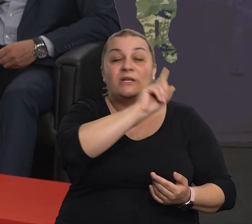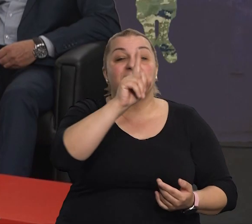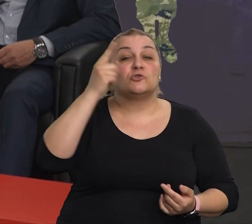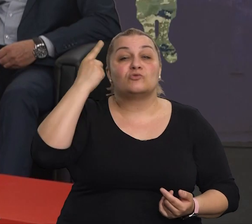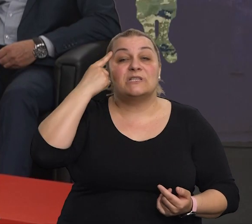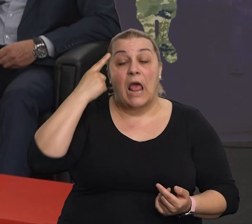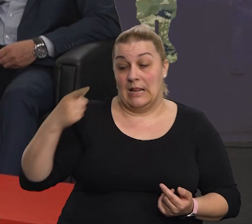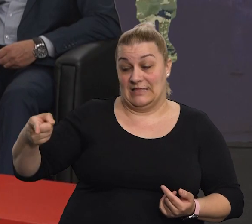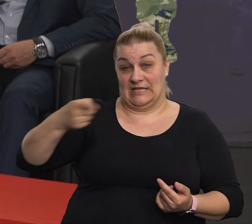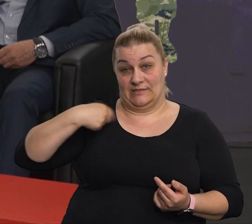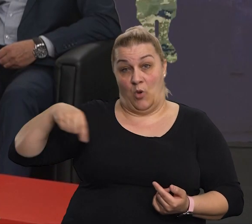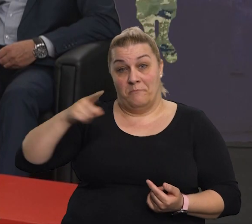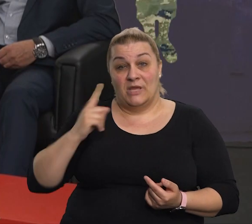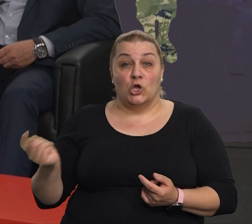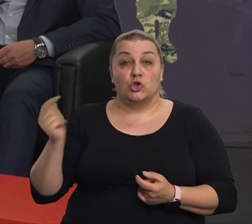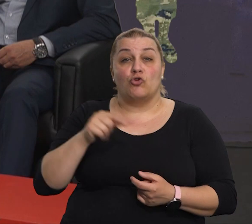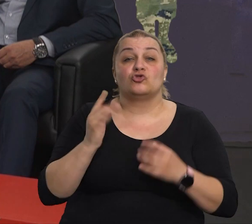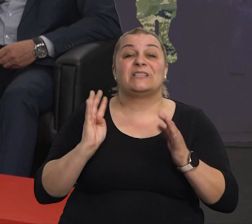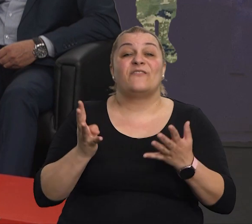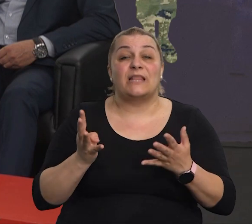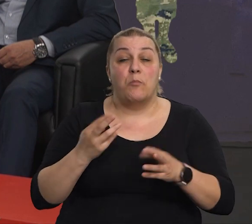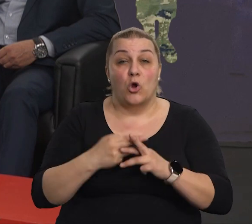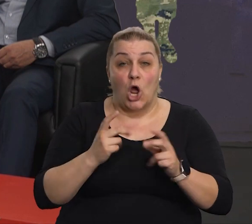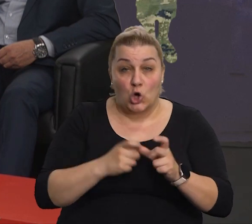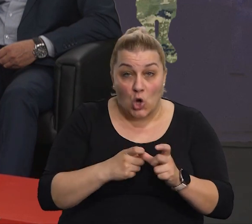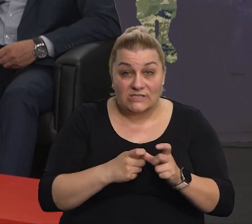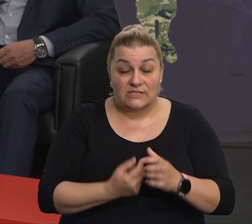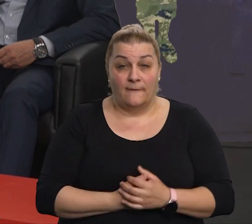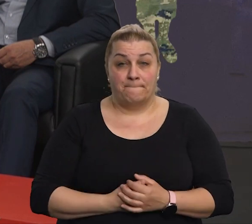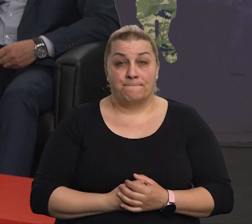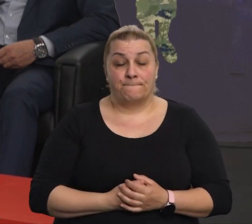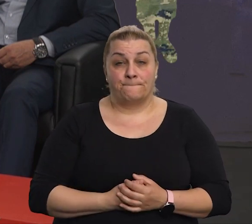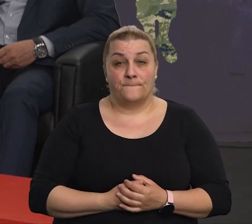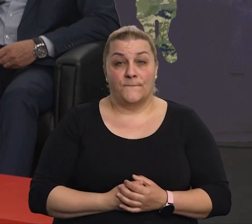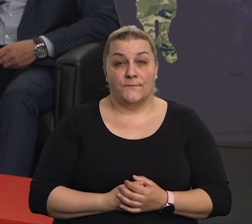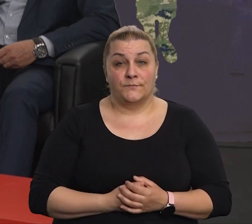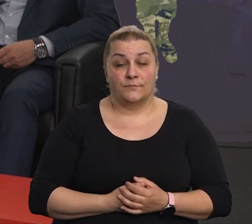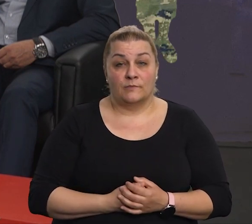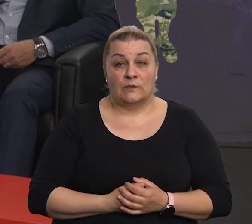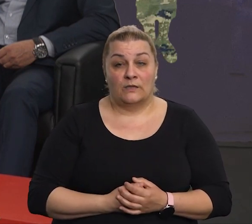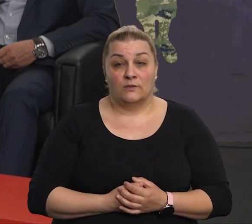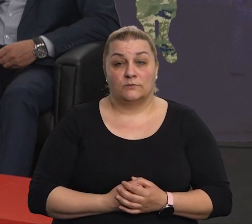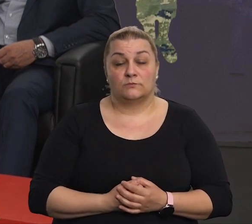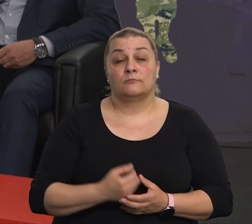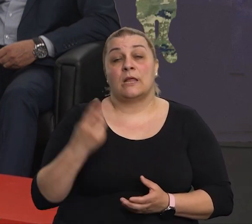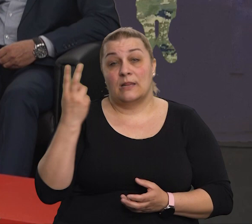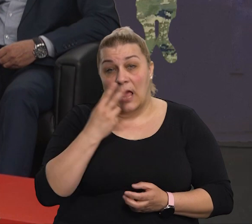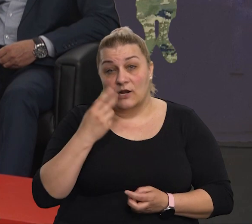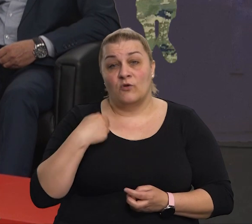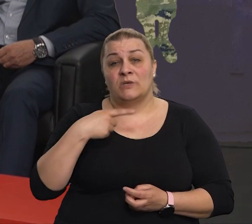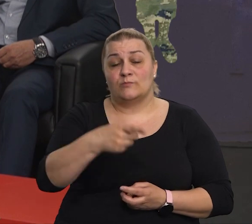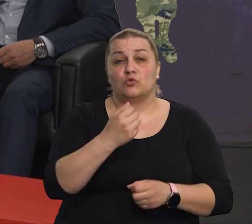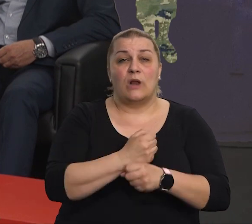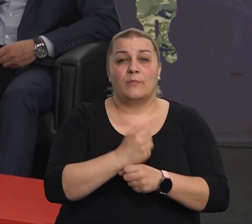došli mi, iz devete bojne hosa, koje dajemo njima ispred sebe, i tu smo, naravno, da smo im pružili